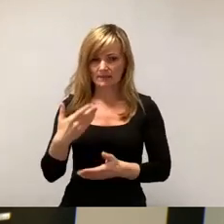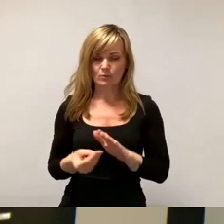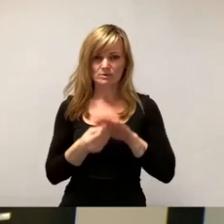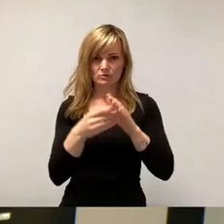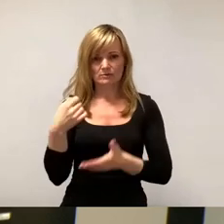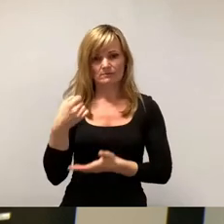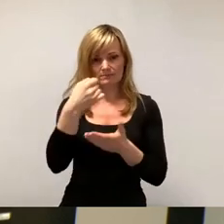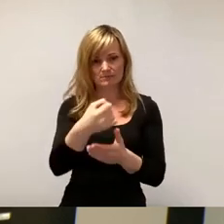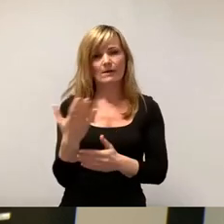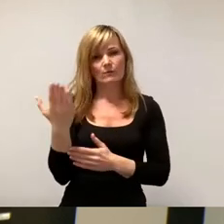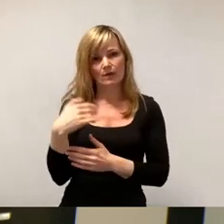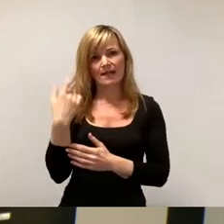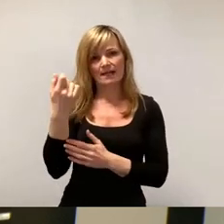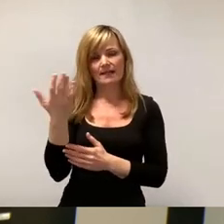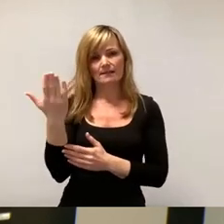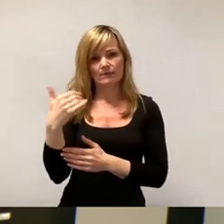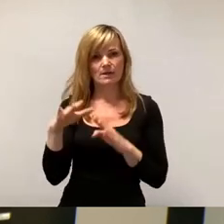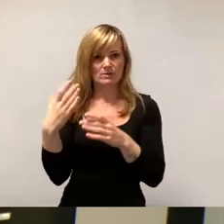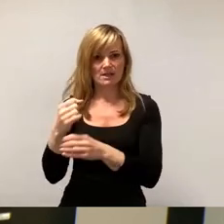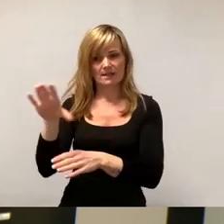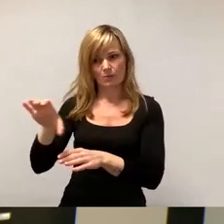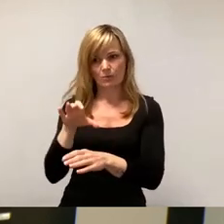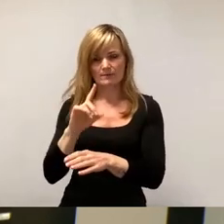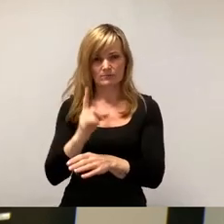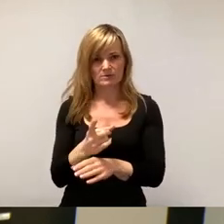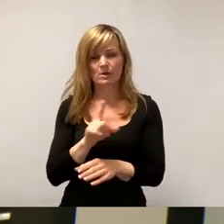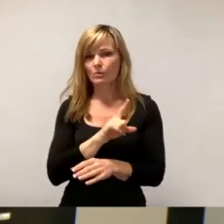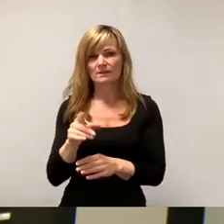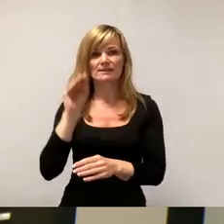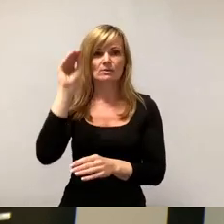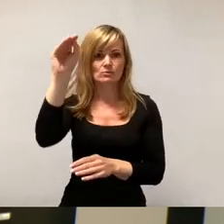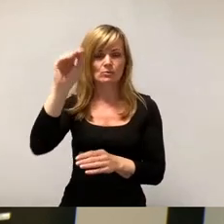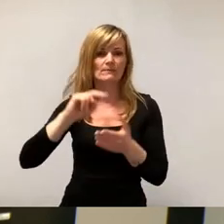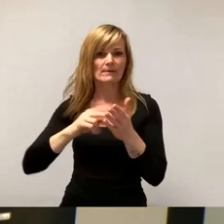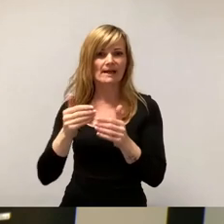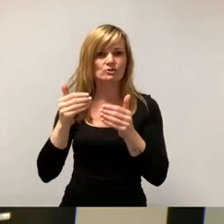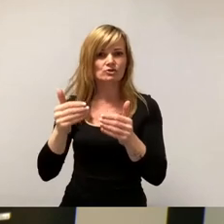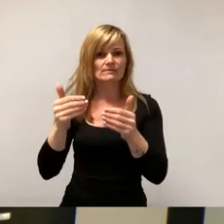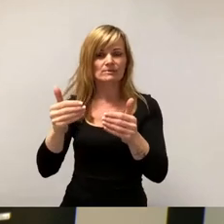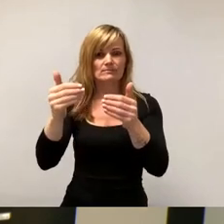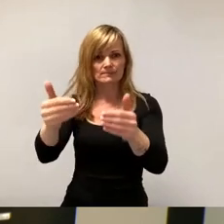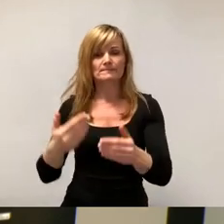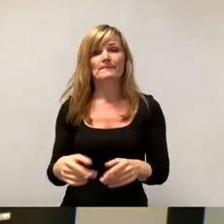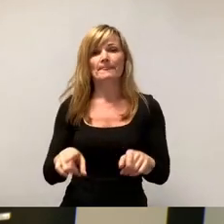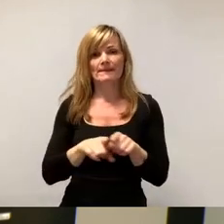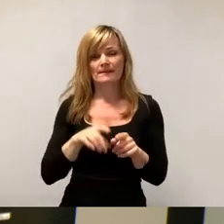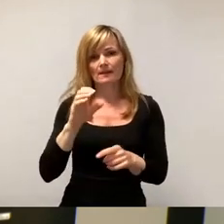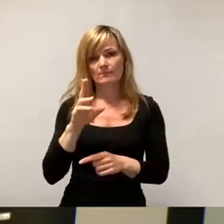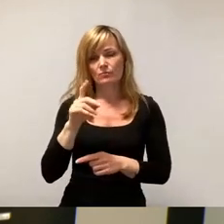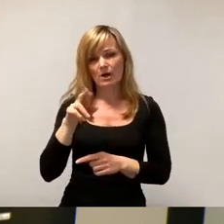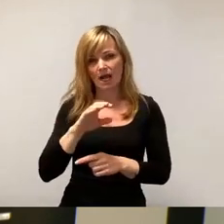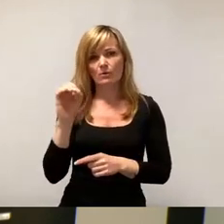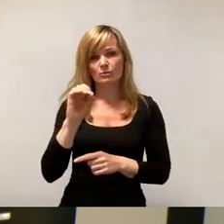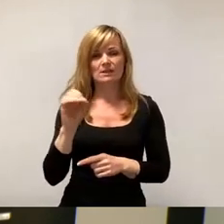nicht in die Zukunft geschoben werden. Das haben wir jetzt parallel ja auch noch einmal beim Steuerstattung und dem Orang-Utang-Haus. Das muss aufhören. Wir leben da